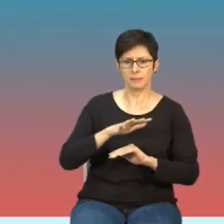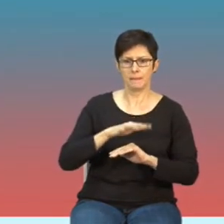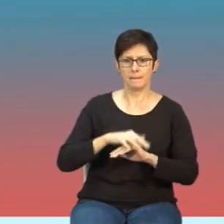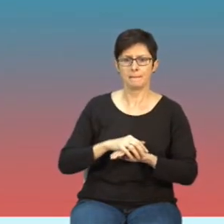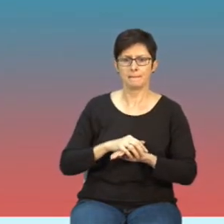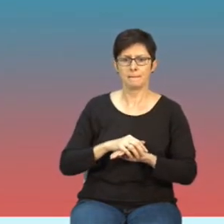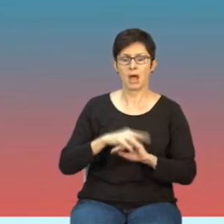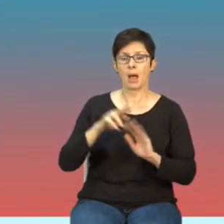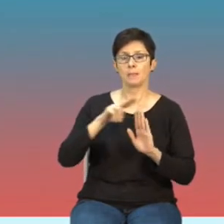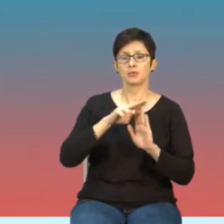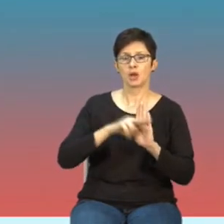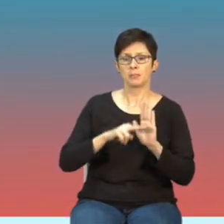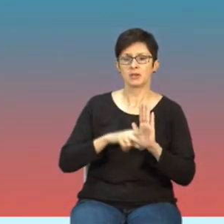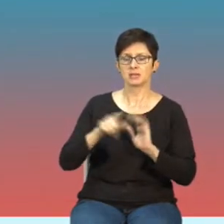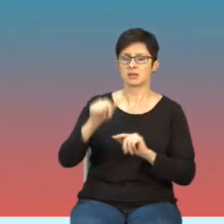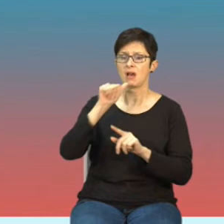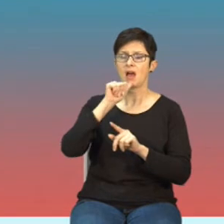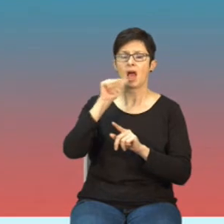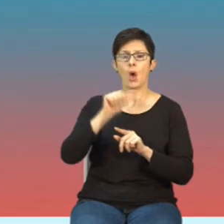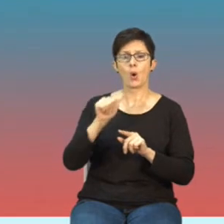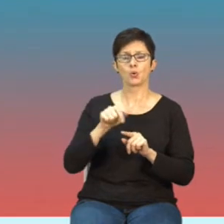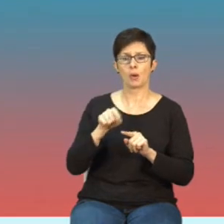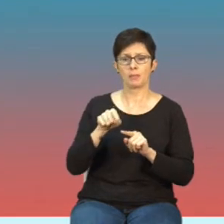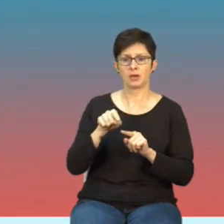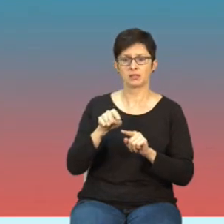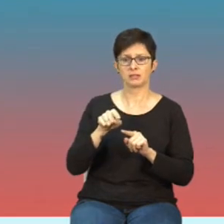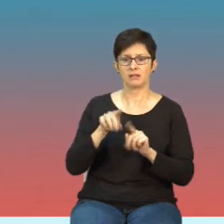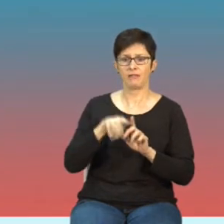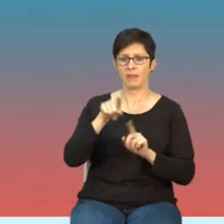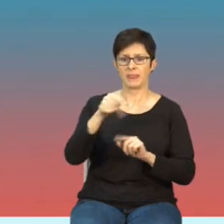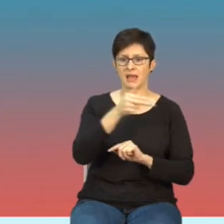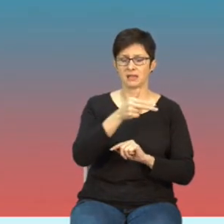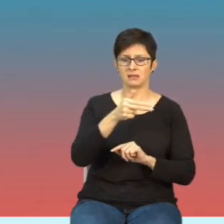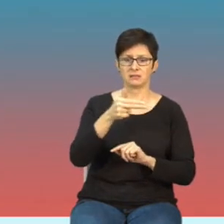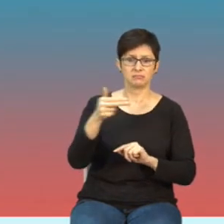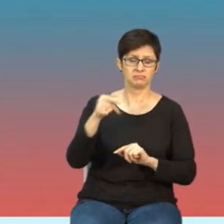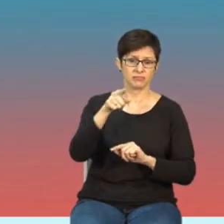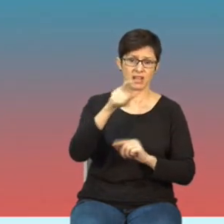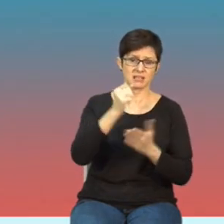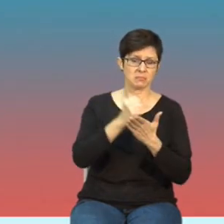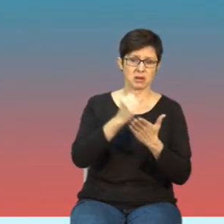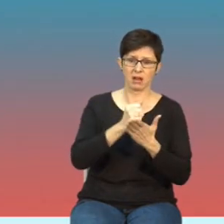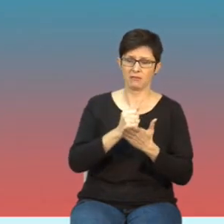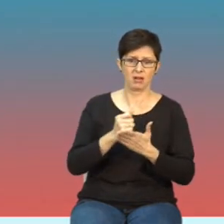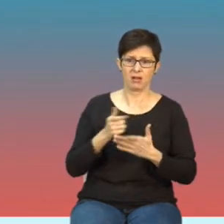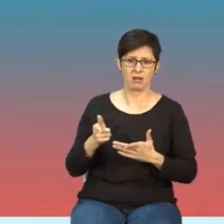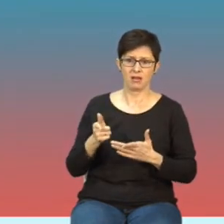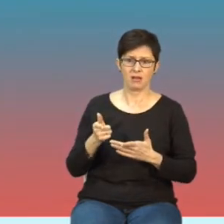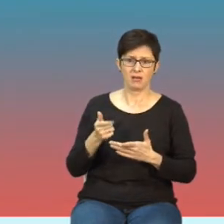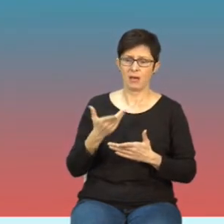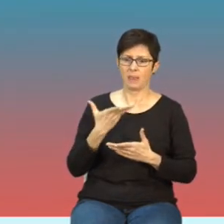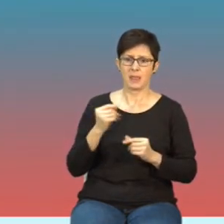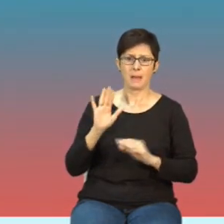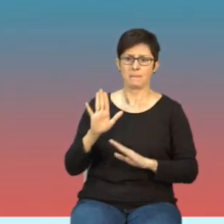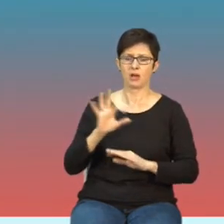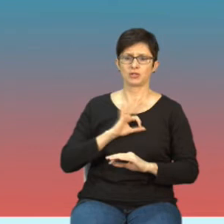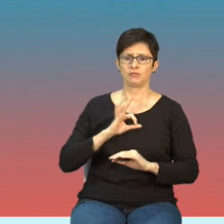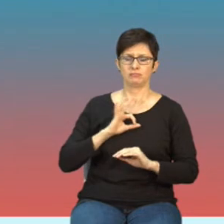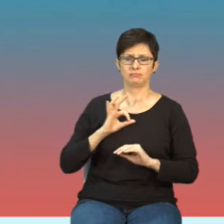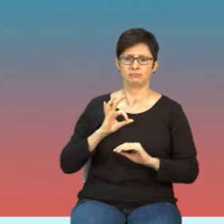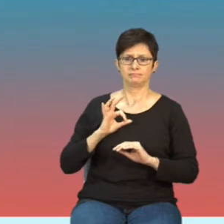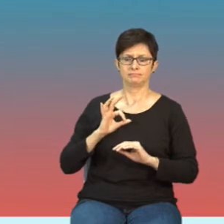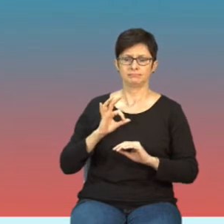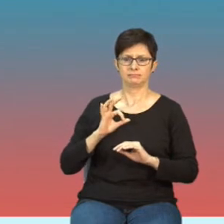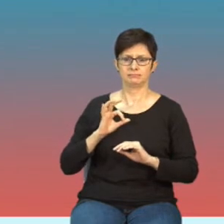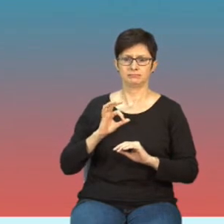przepisy europejskie w tej dziedzinie nie mają dyrektywy to nie